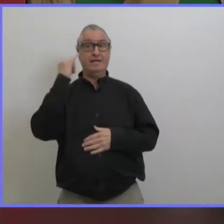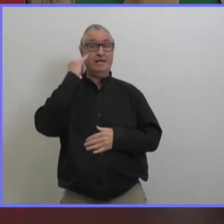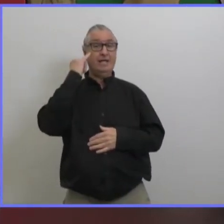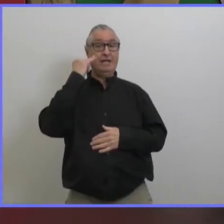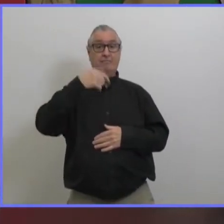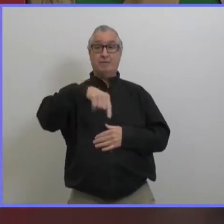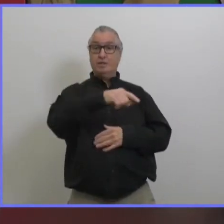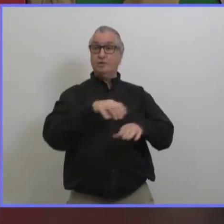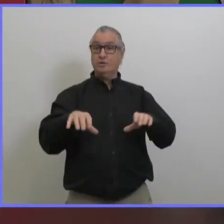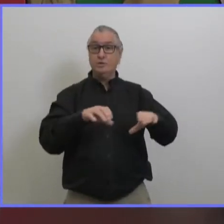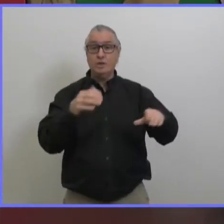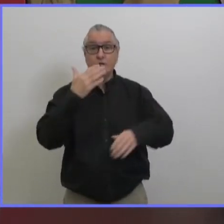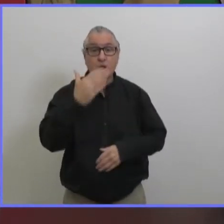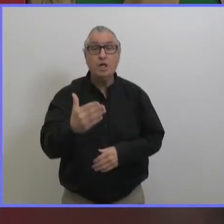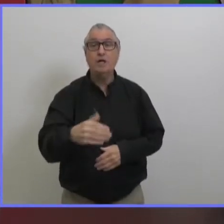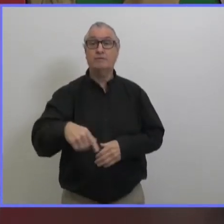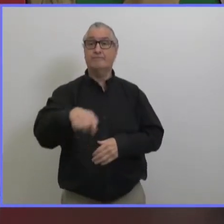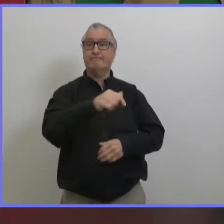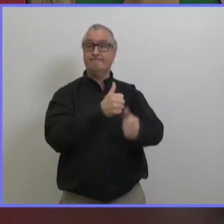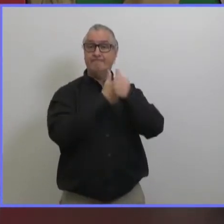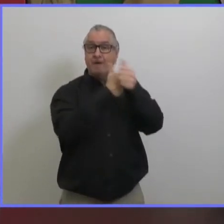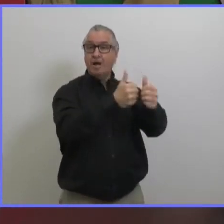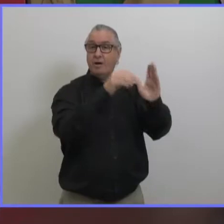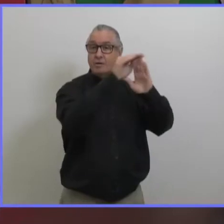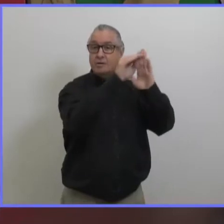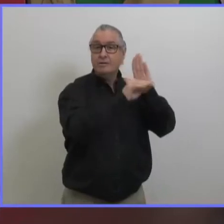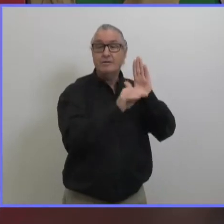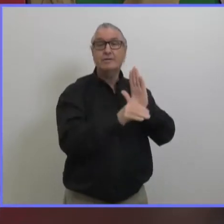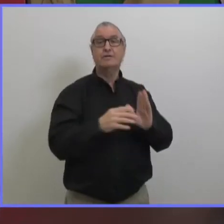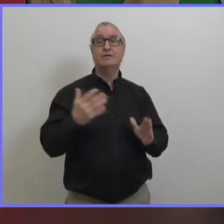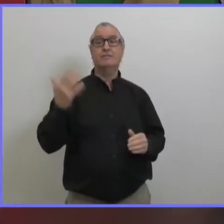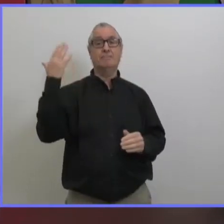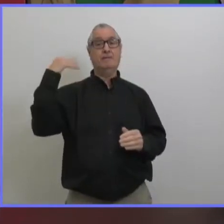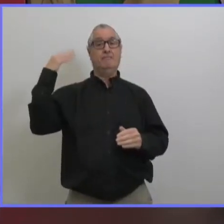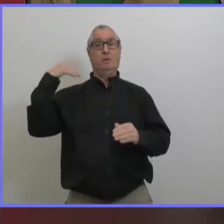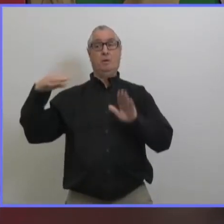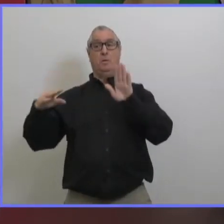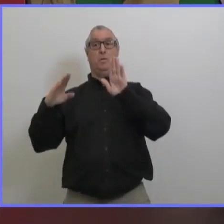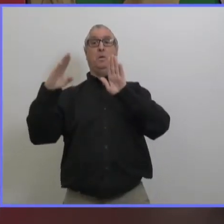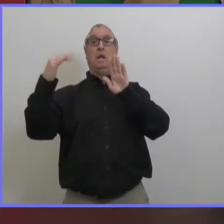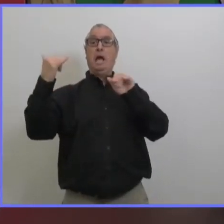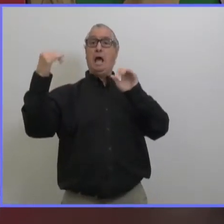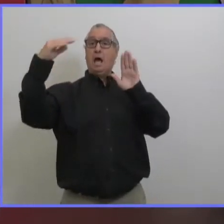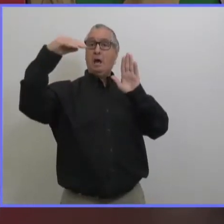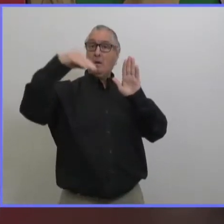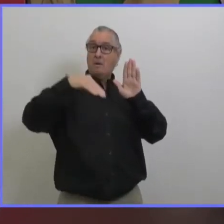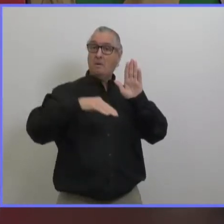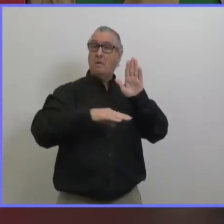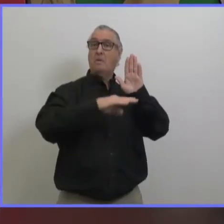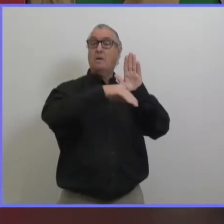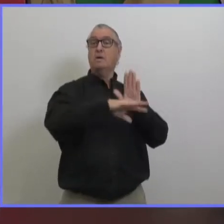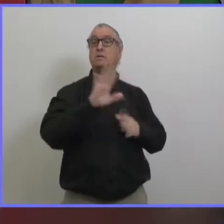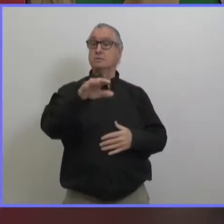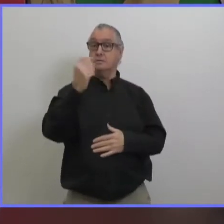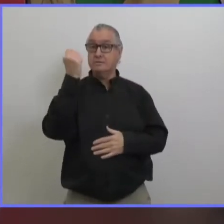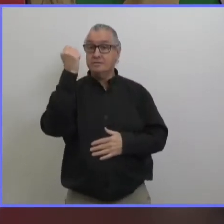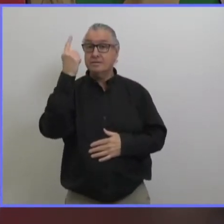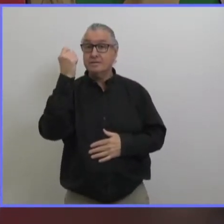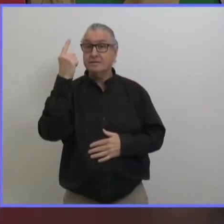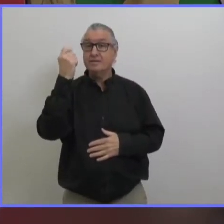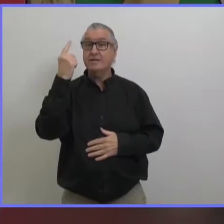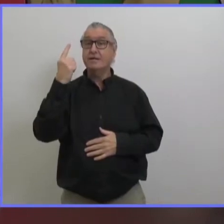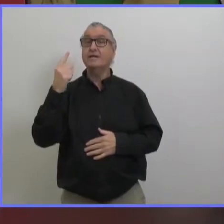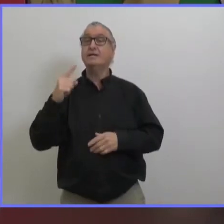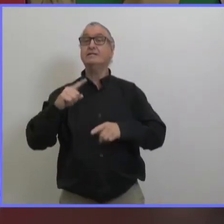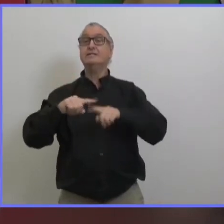tendances que l'on voit au fil du temps on voit une grande variabilité entre les provinces les nations et même au